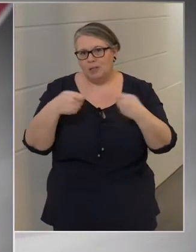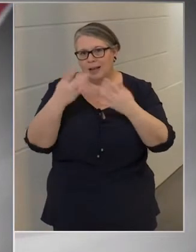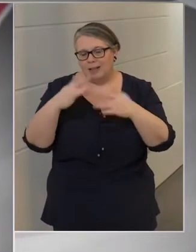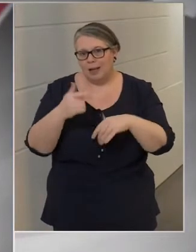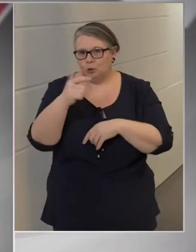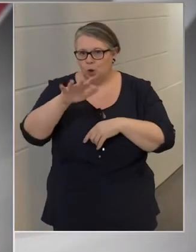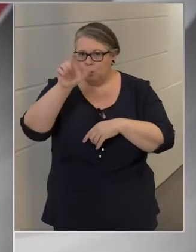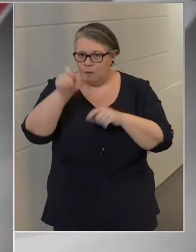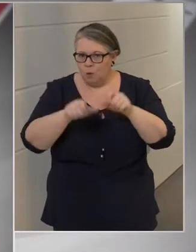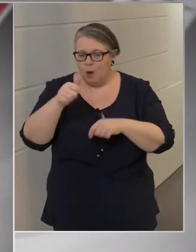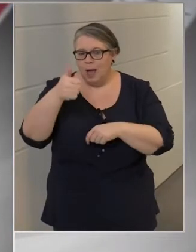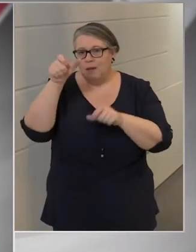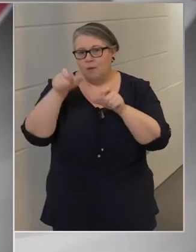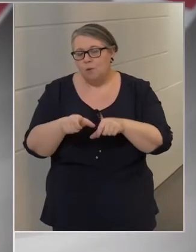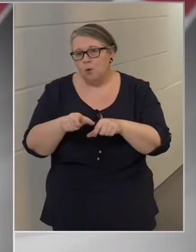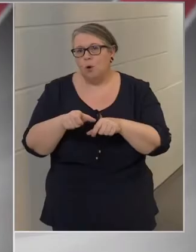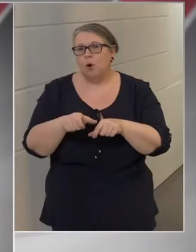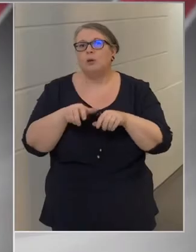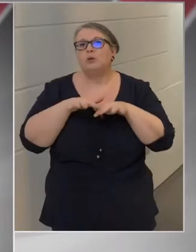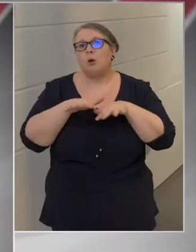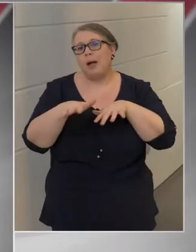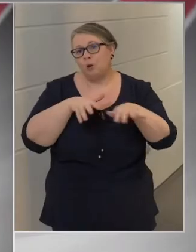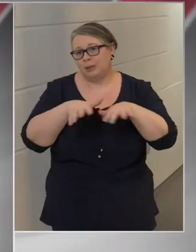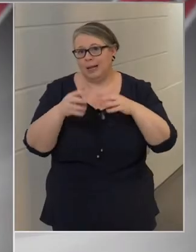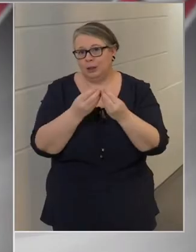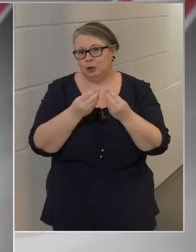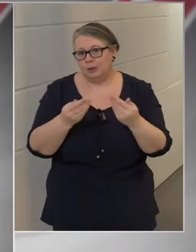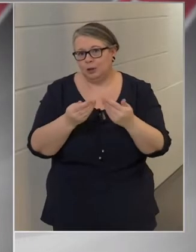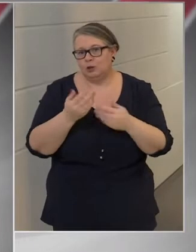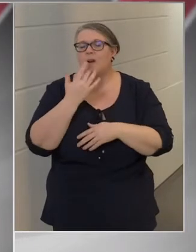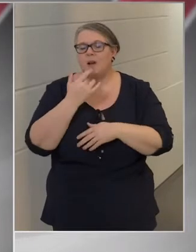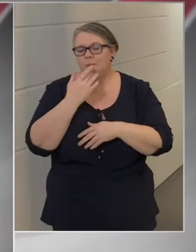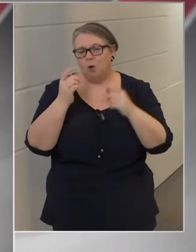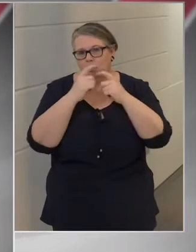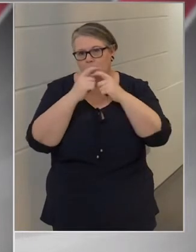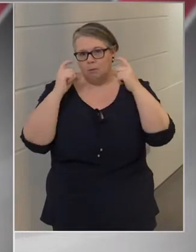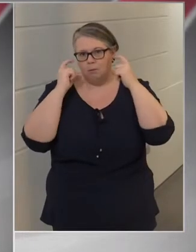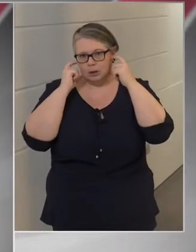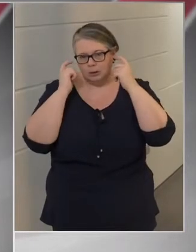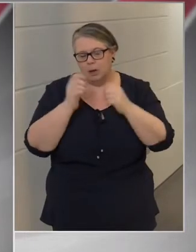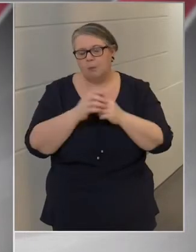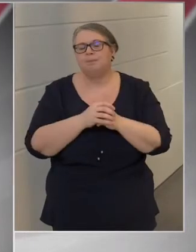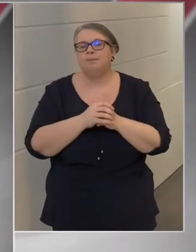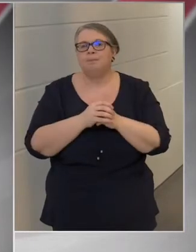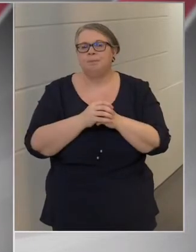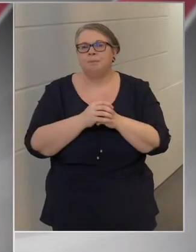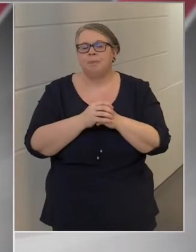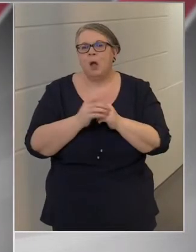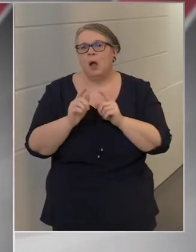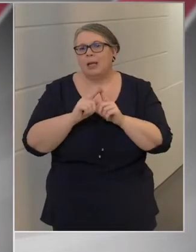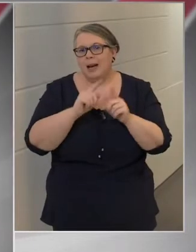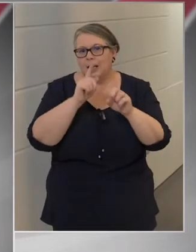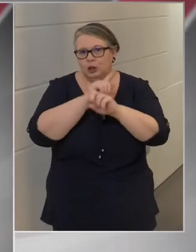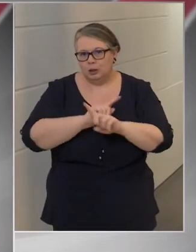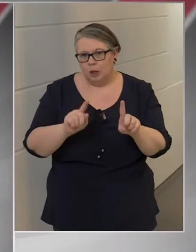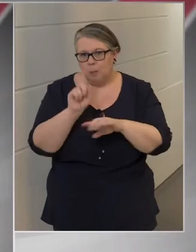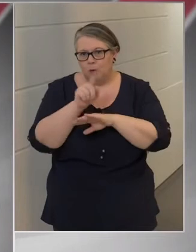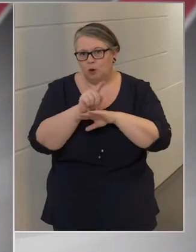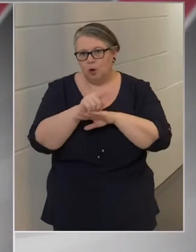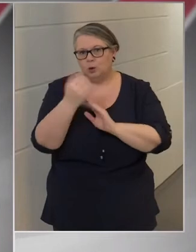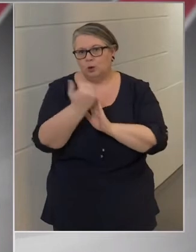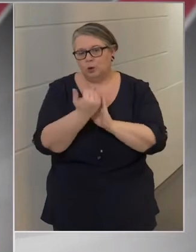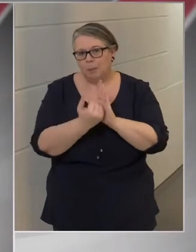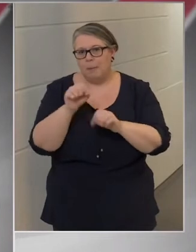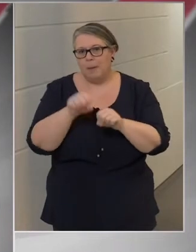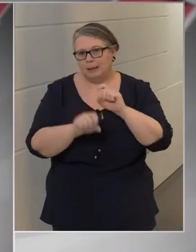-en, egy ember pedig tömegközlekedési eszközön nem viselt, nem viseltek maszkot. A kiárási tilalomra vonatkozó